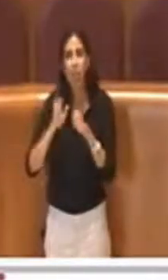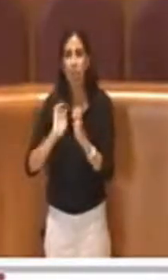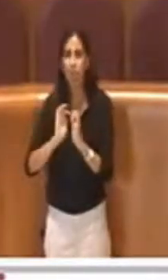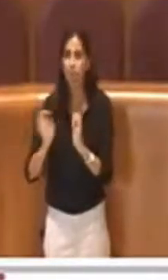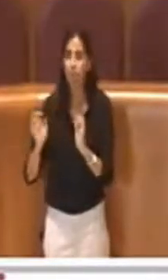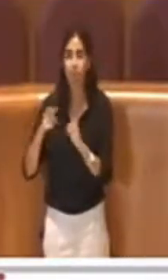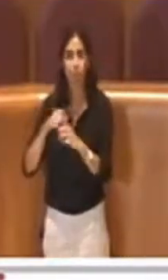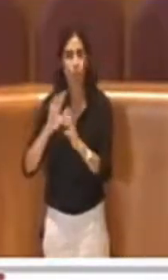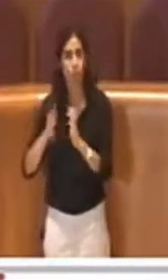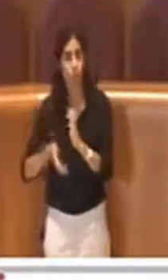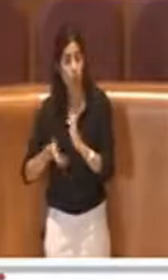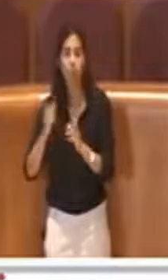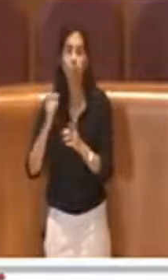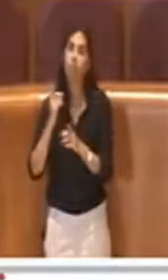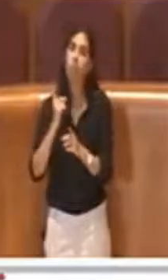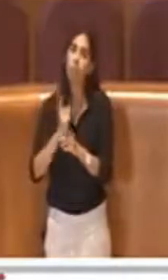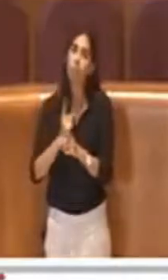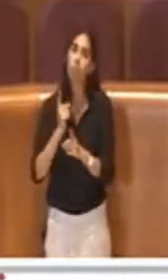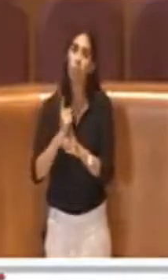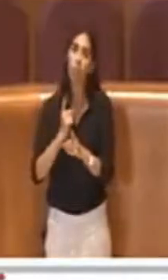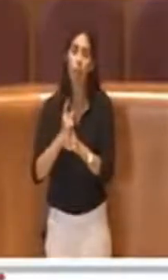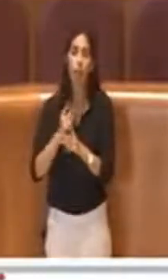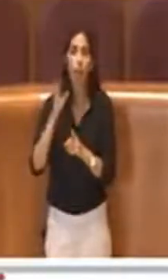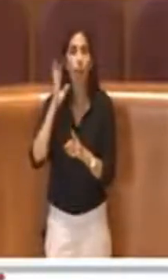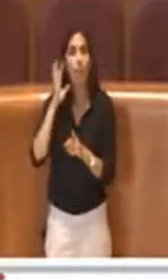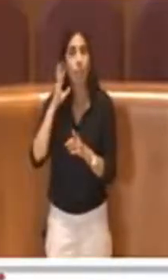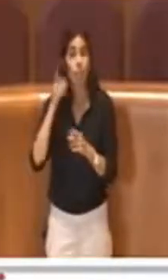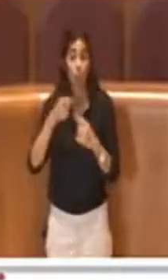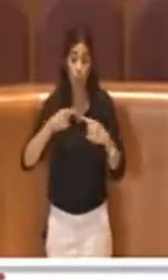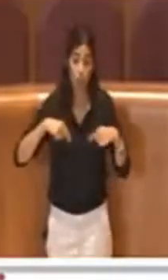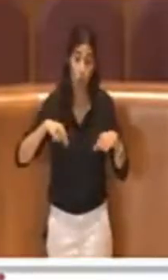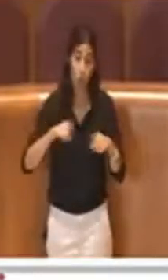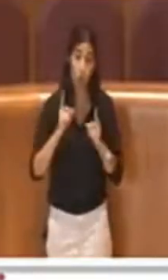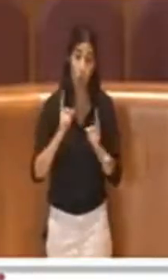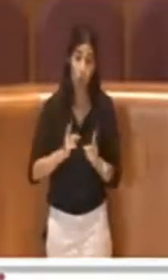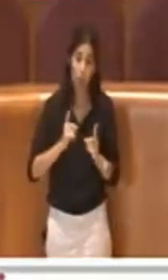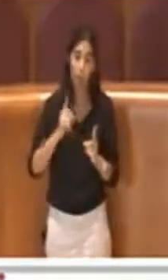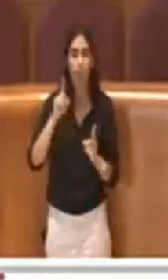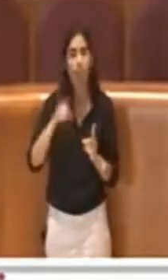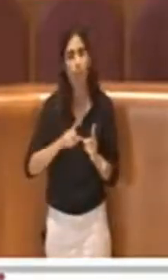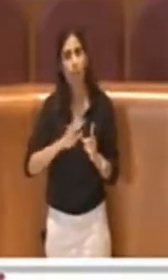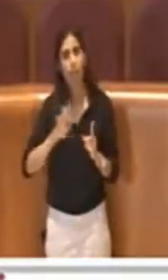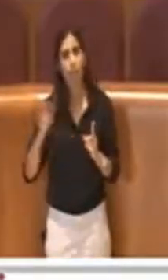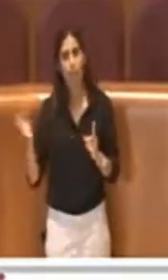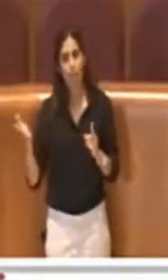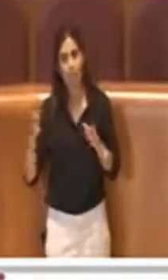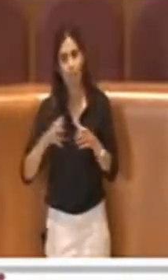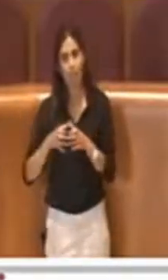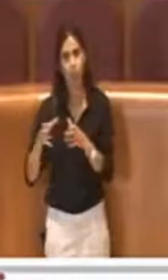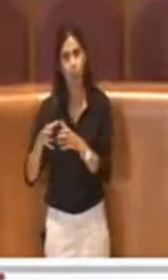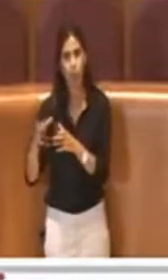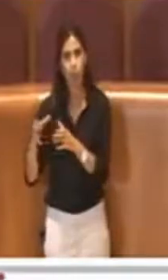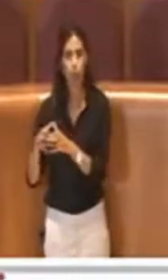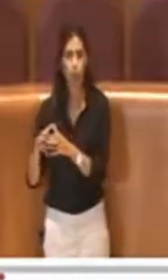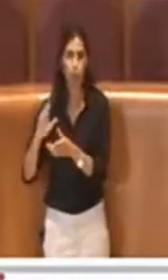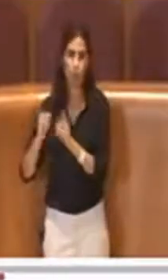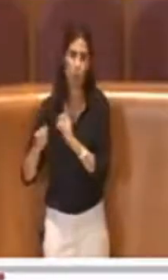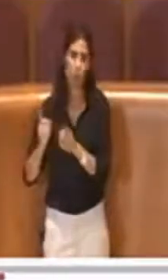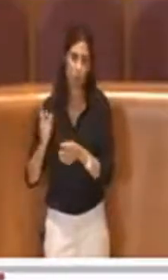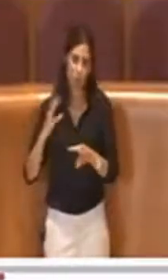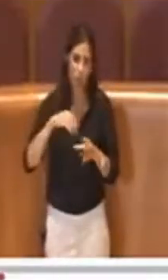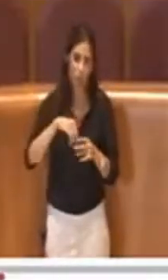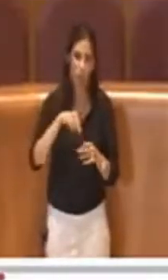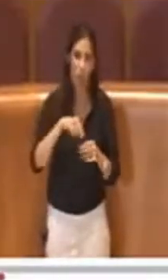parte sicuramente della commissione ambiente, ma anche delle altre forze politiche che non sono all'interno di questa